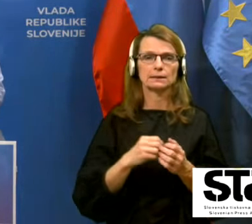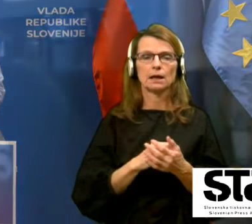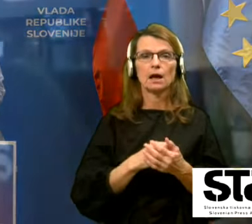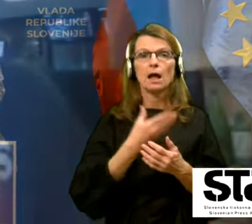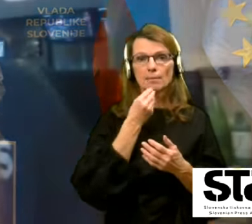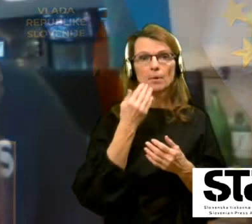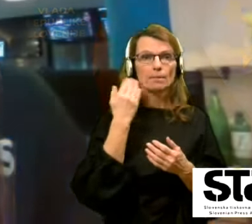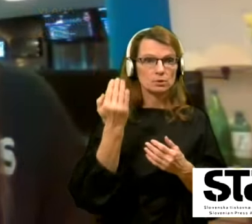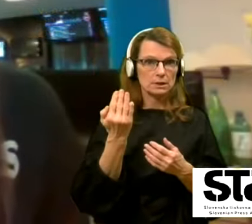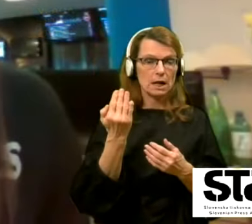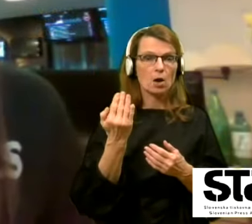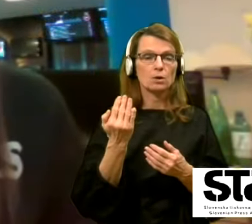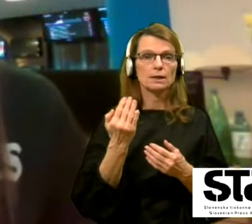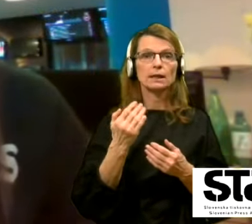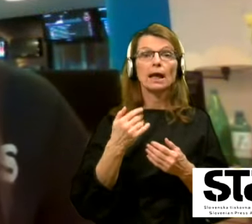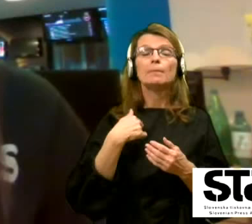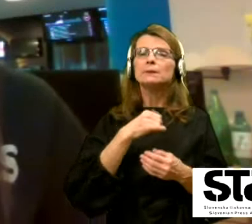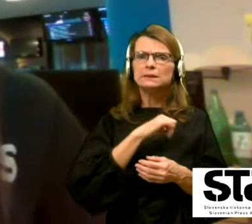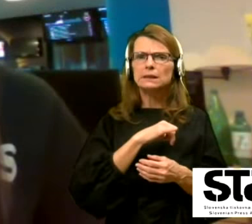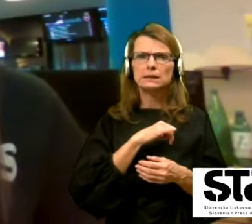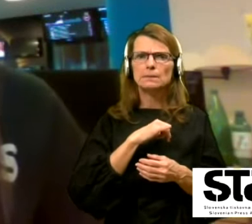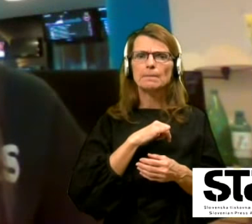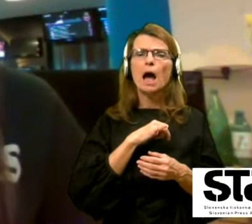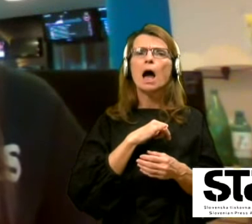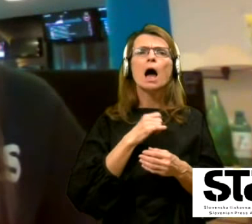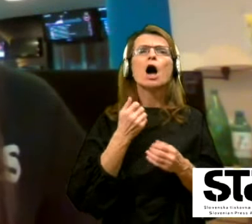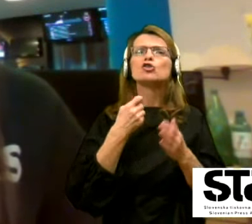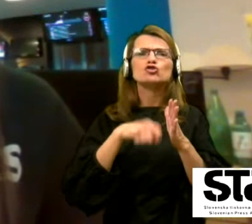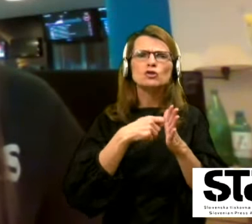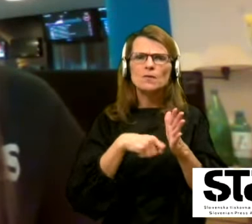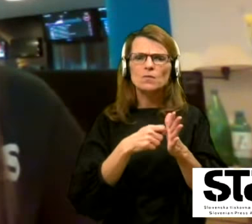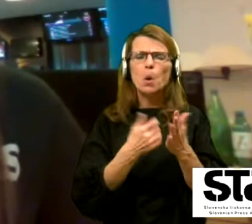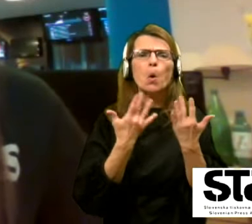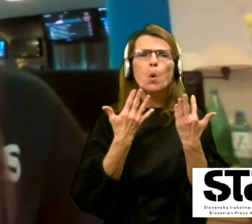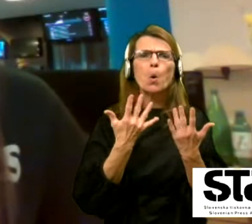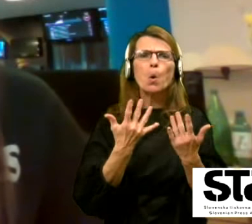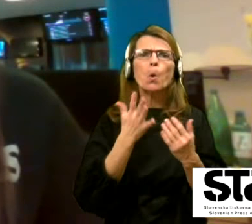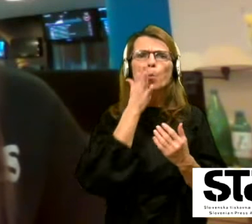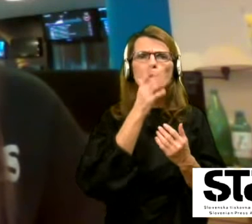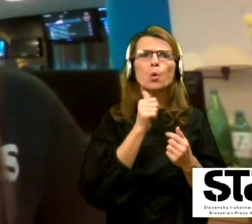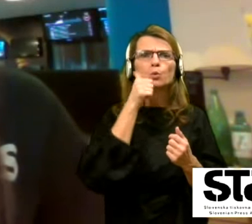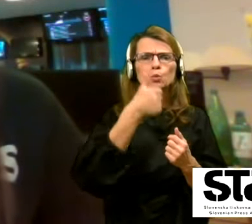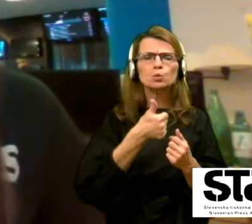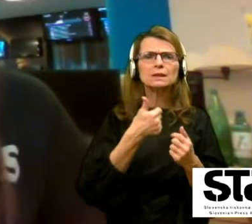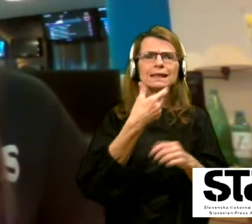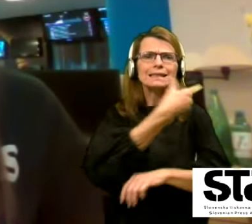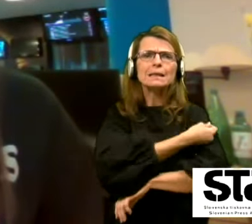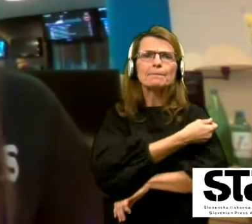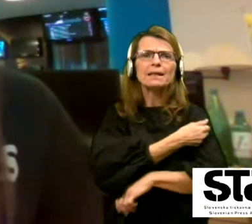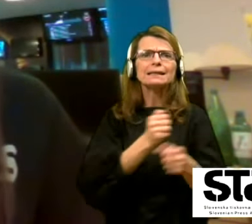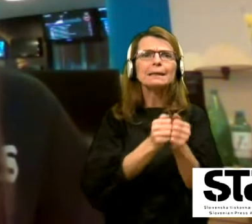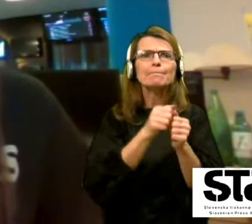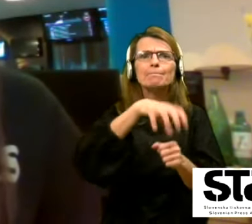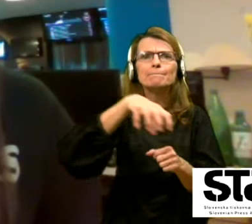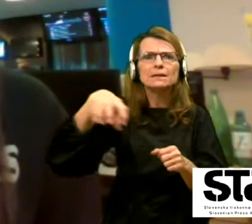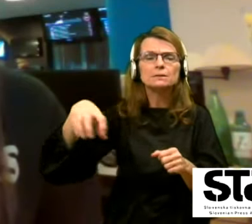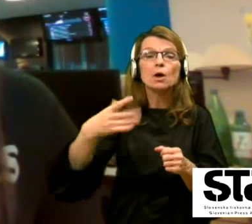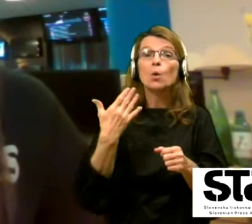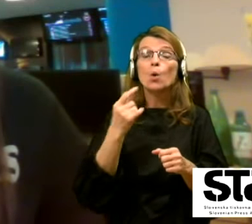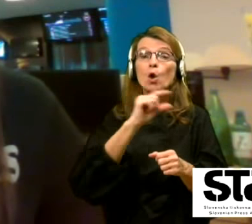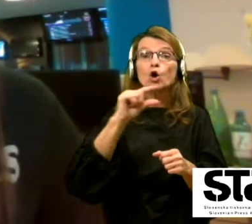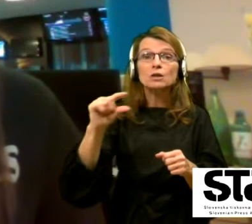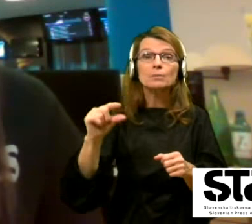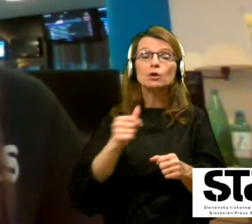Lepo pozdravljeni. Mene pa zanima številčno, koliko bo jutri cepilnih mest in koliko odmerkov bodo dobili